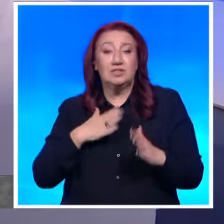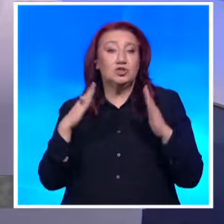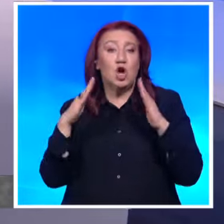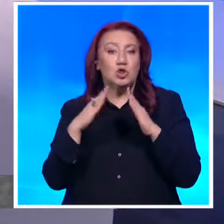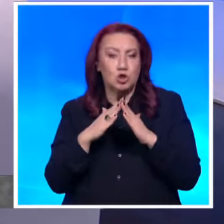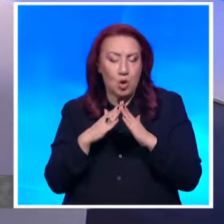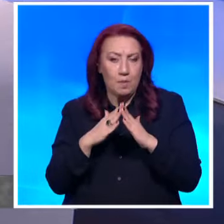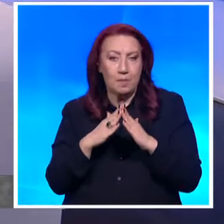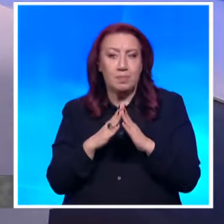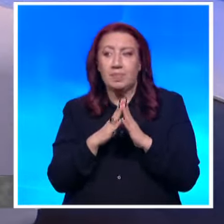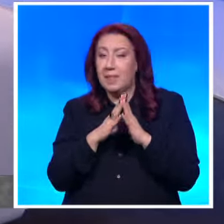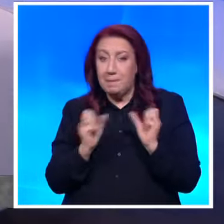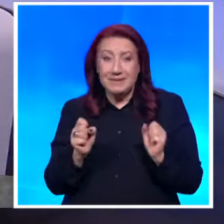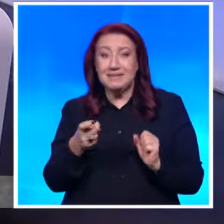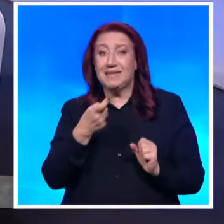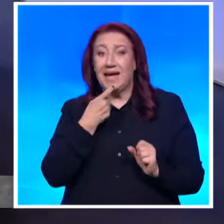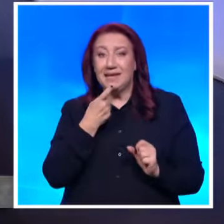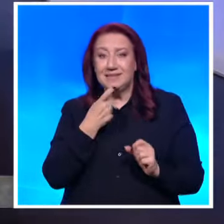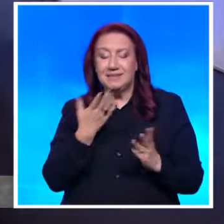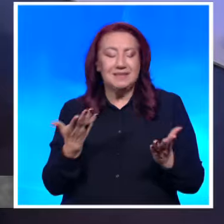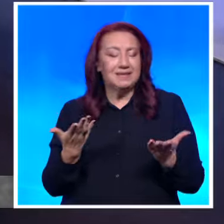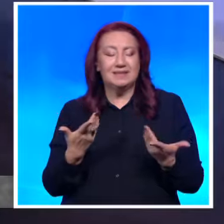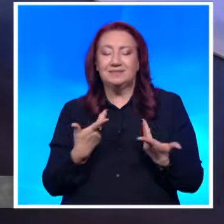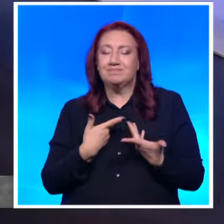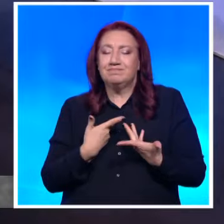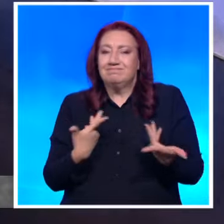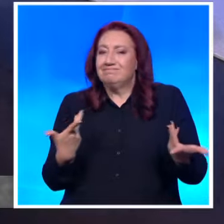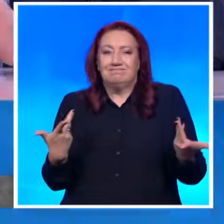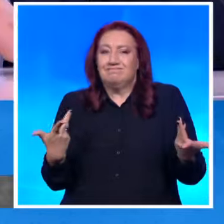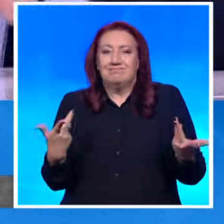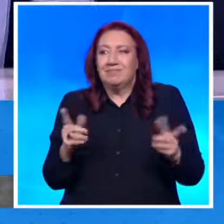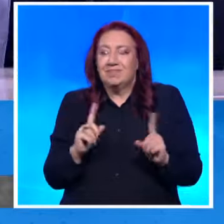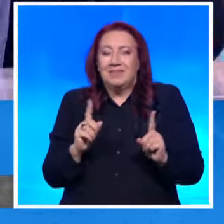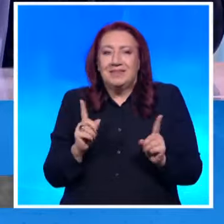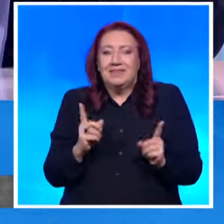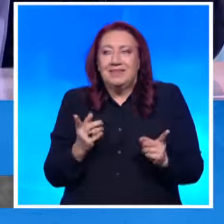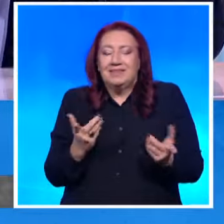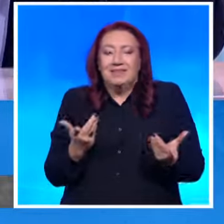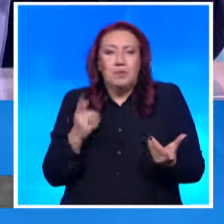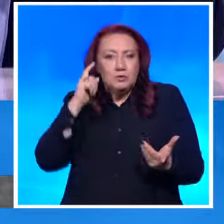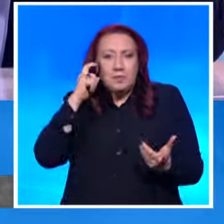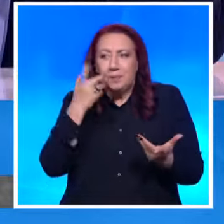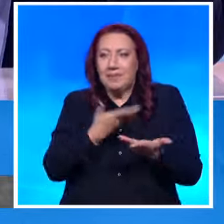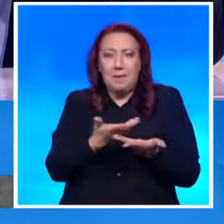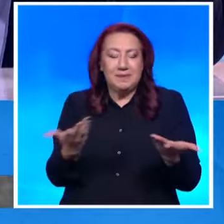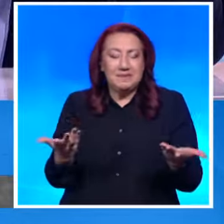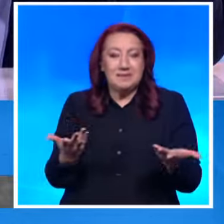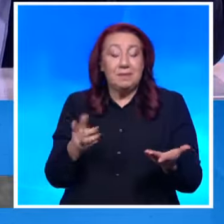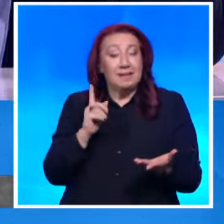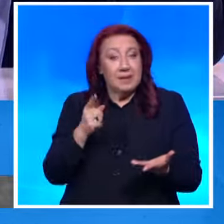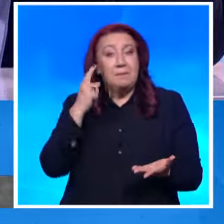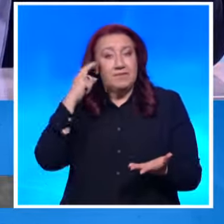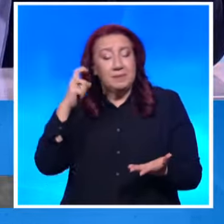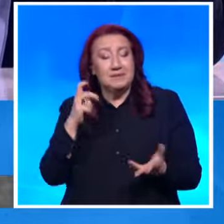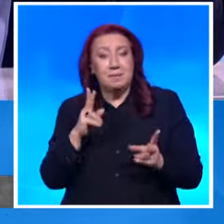обитатели да сме найматели на този дом. Без езика ние сме немислими. И се замислим как този език